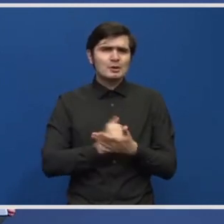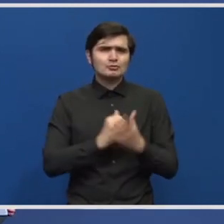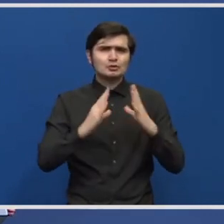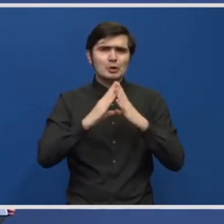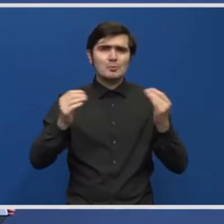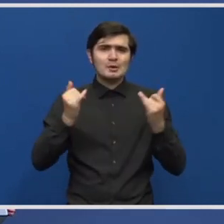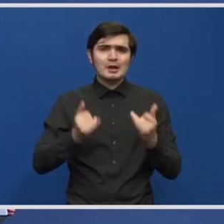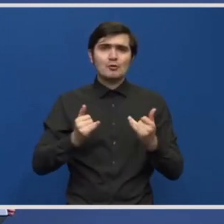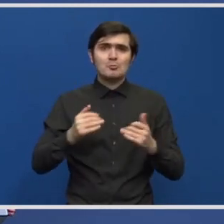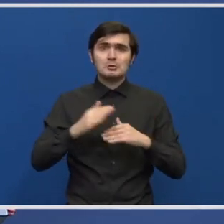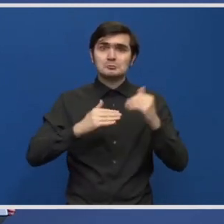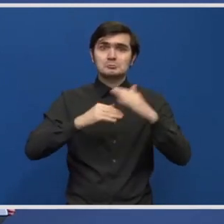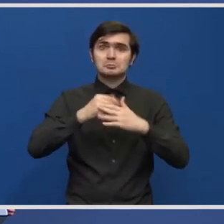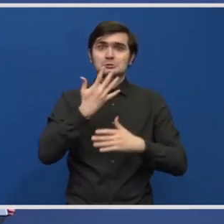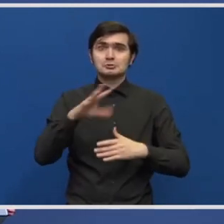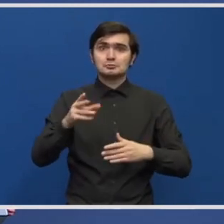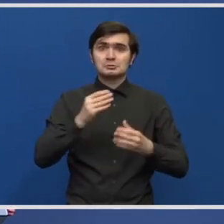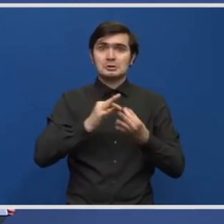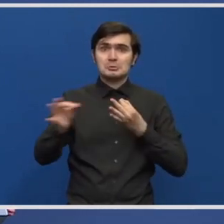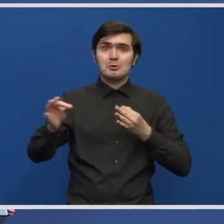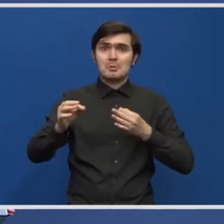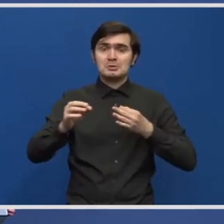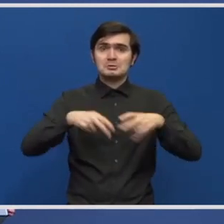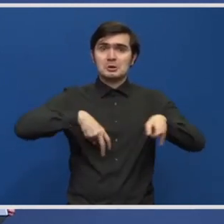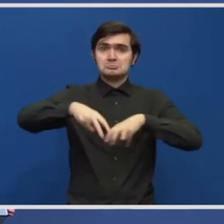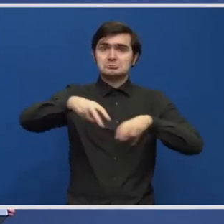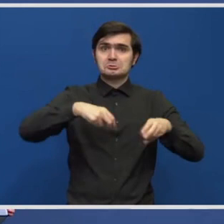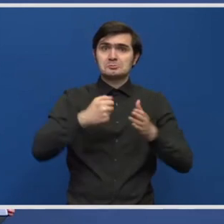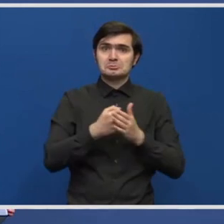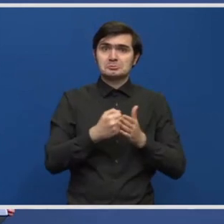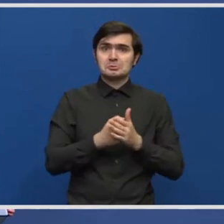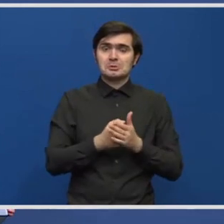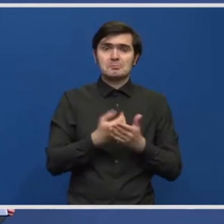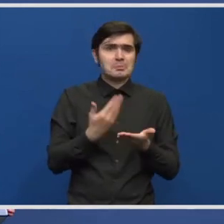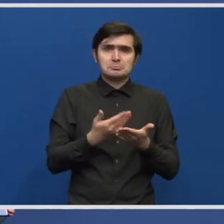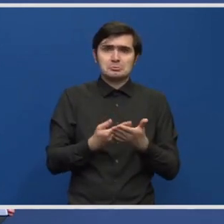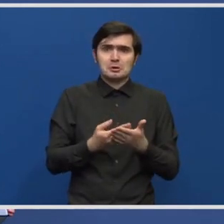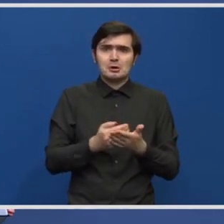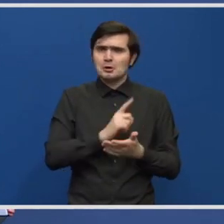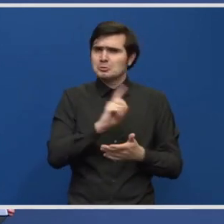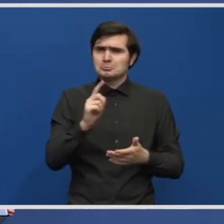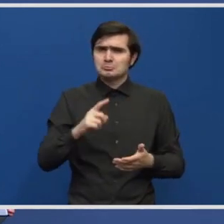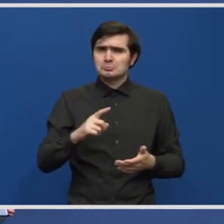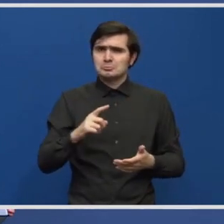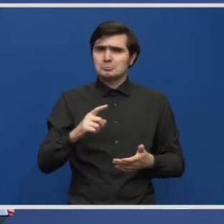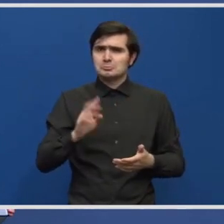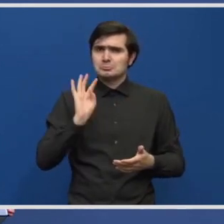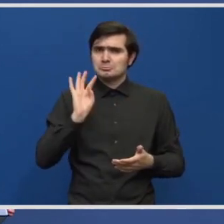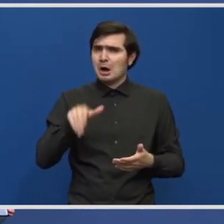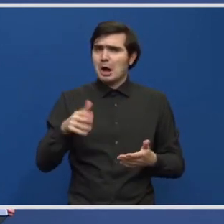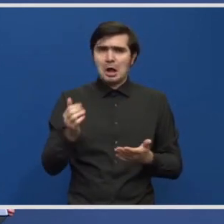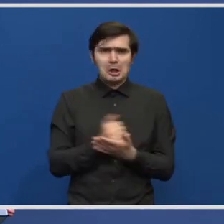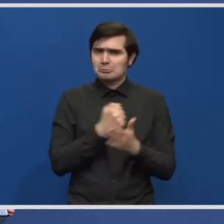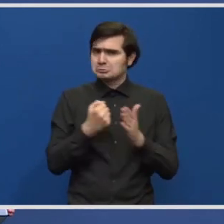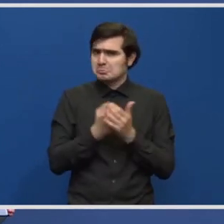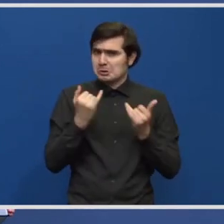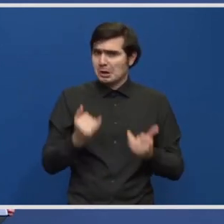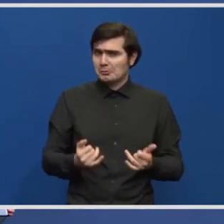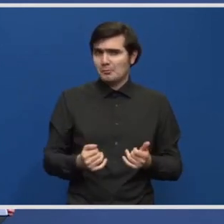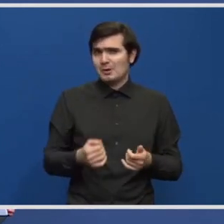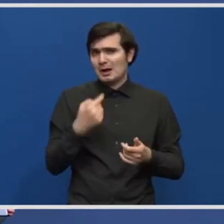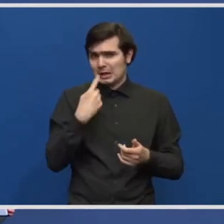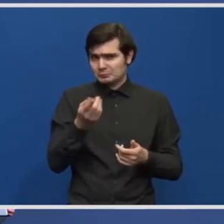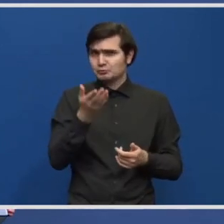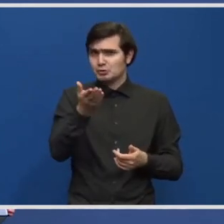mandat să construiască 500 de kilometri de autostradă, în condițile în care nu stă bine la acest capitol, pe care l-ați